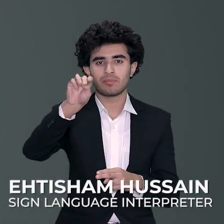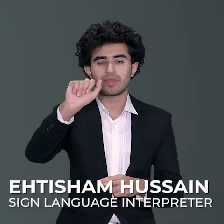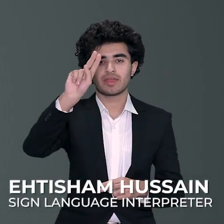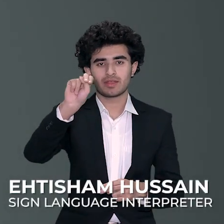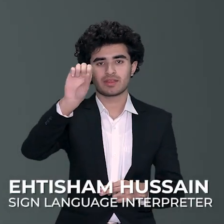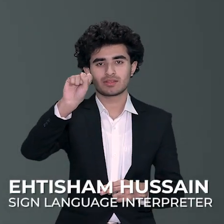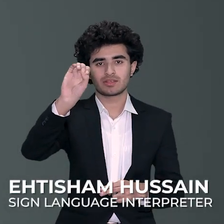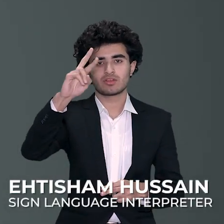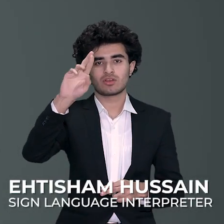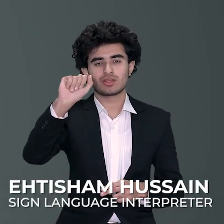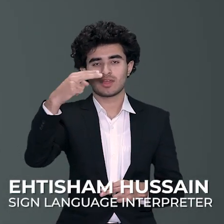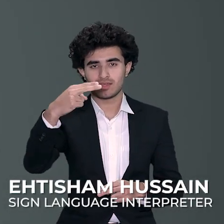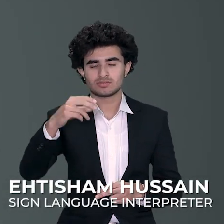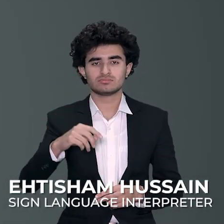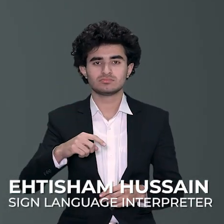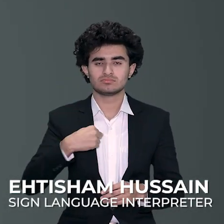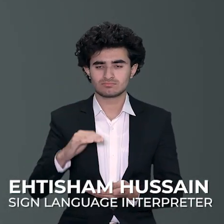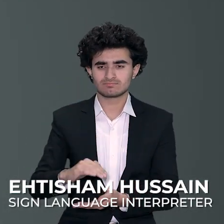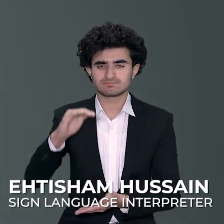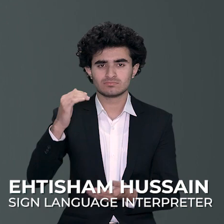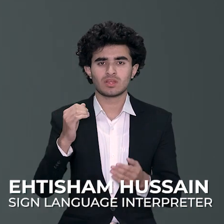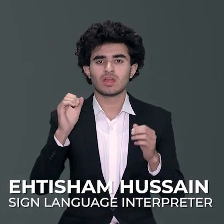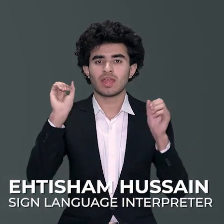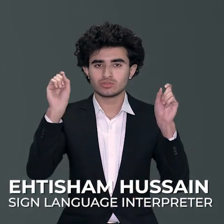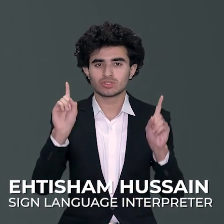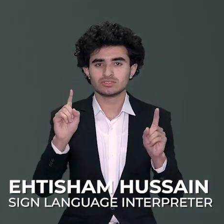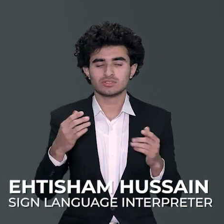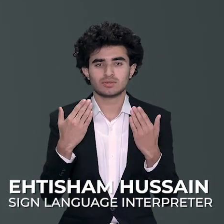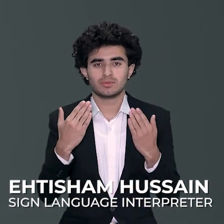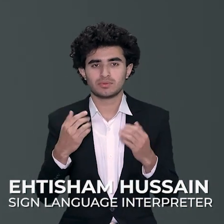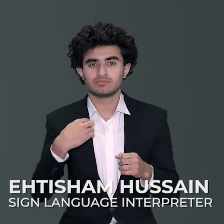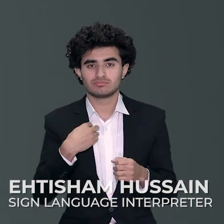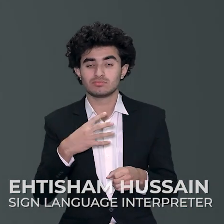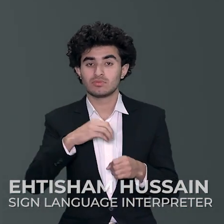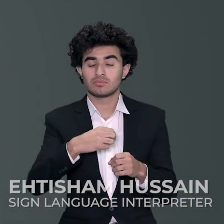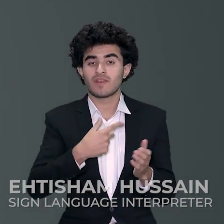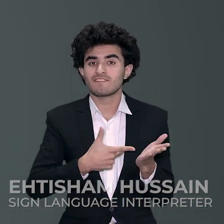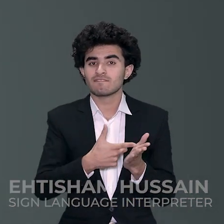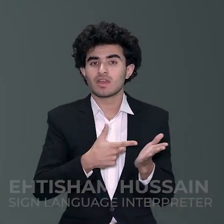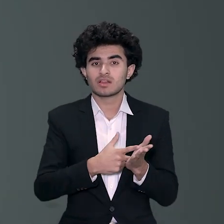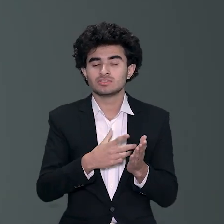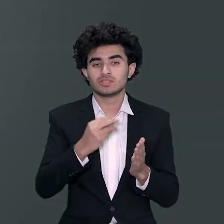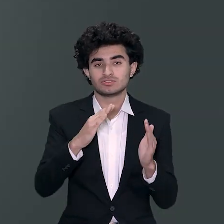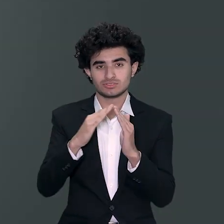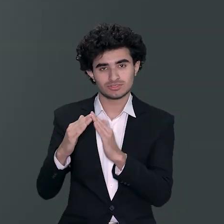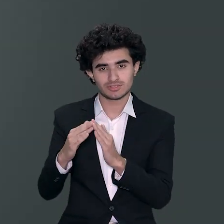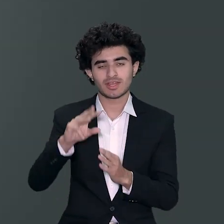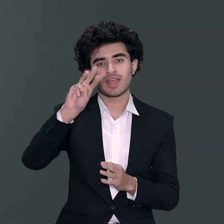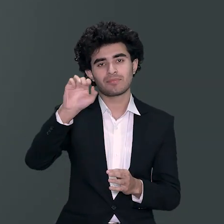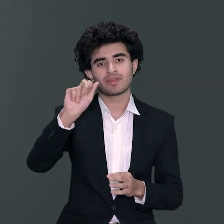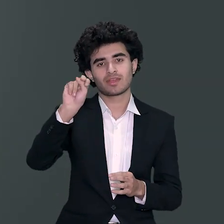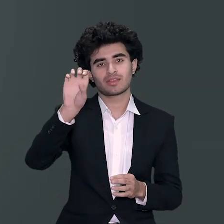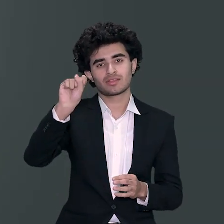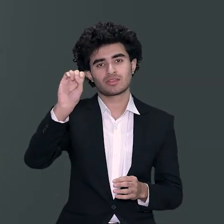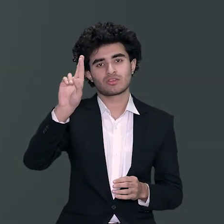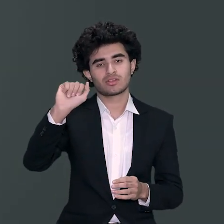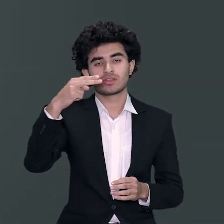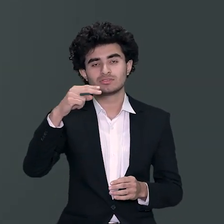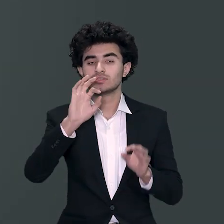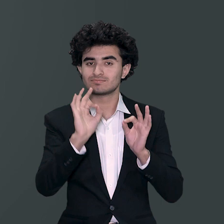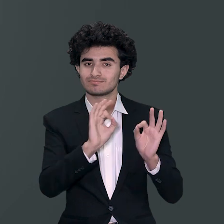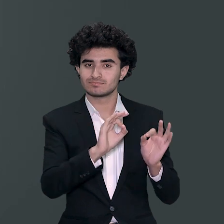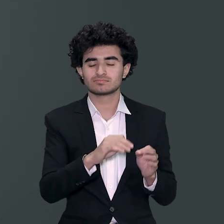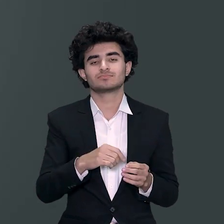بچپن کی تعلیم ہے میٹرک تک وہ میرے اپنے گاؤں اور شہر مانصرہ سے ہی ہے بچپن میں میں